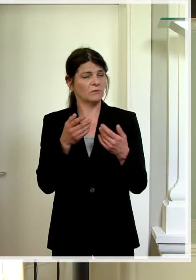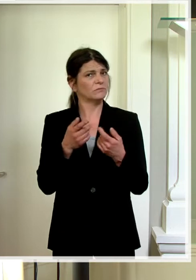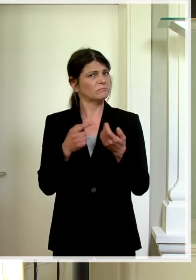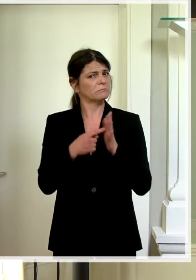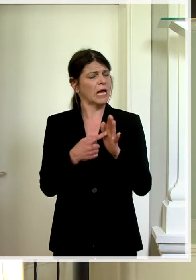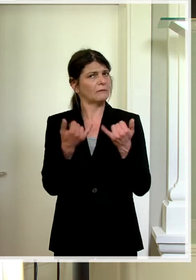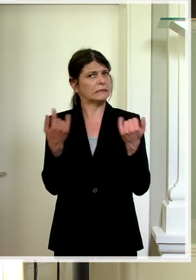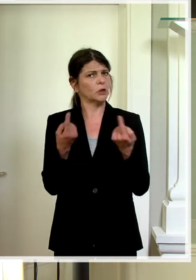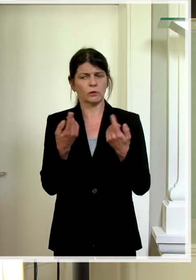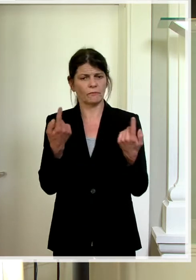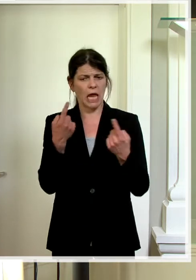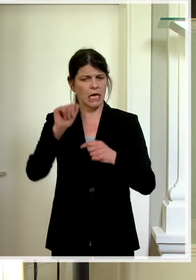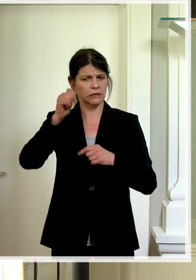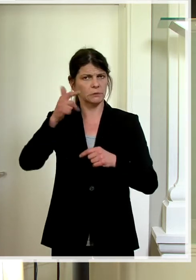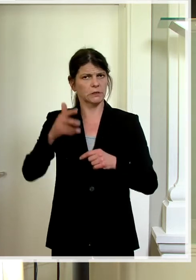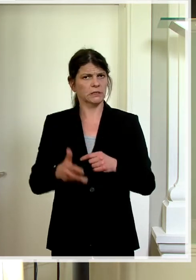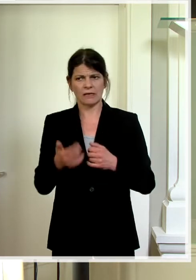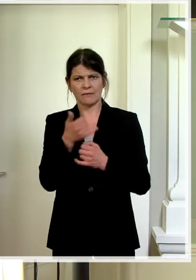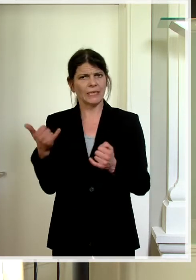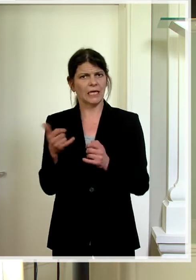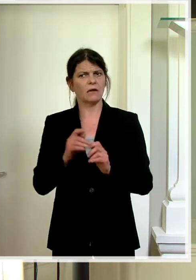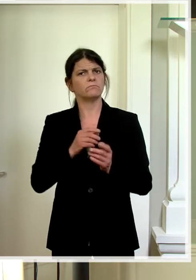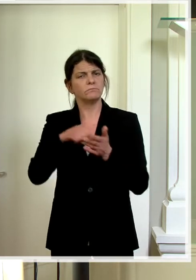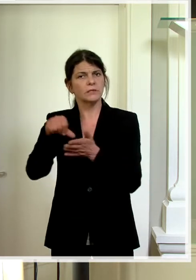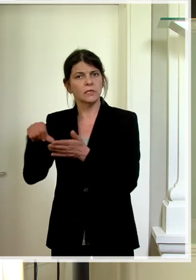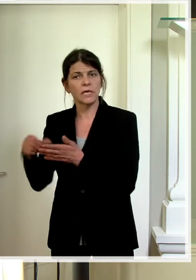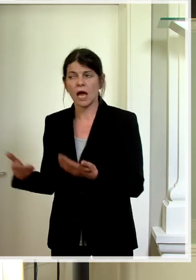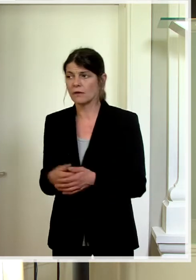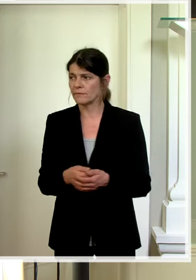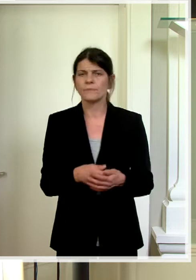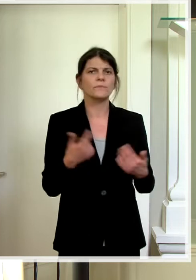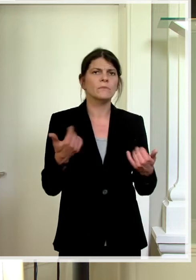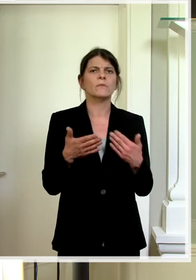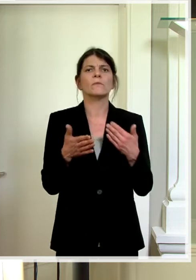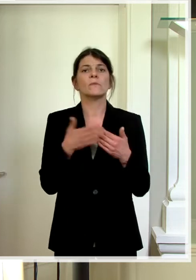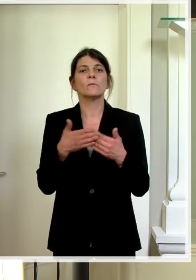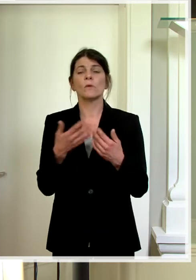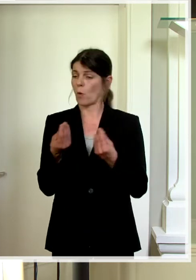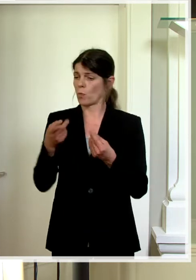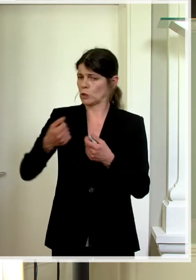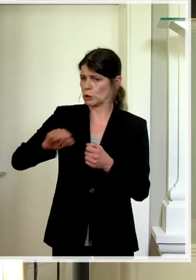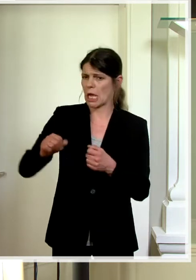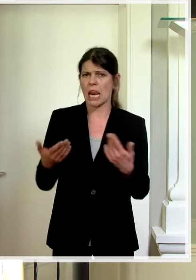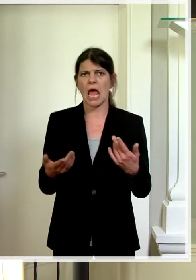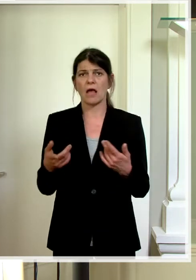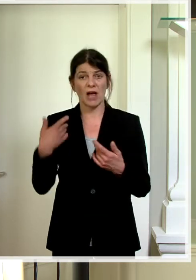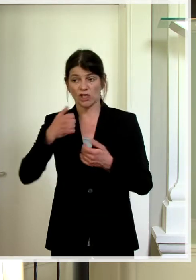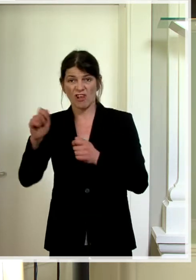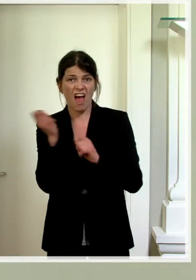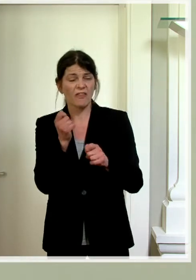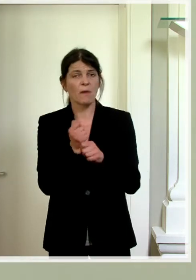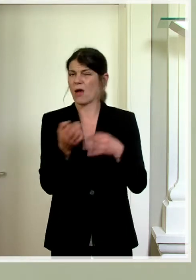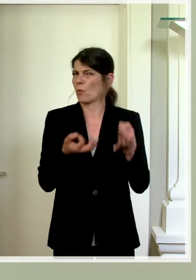die Reihenfolge quasi der Abarbeitung ist? Waren da jetzt einfach die eigenen Betriebe, zum Beispiel die Casinos, einfach schneller beim Antrag ausfüllen?